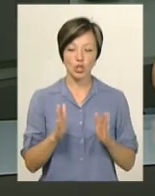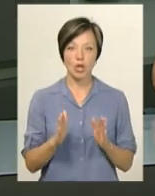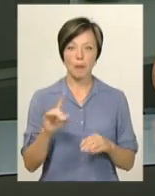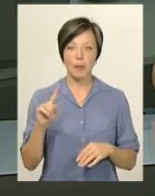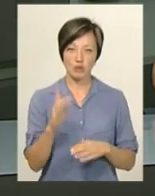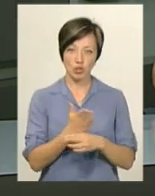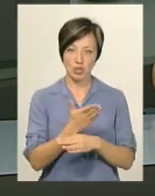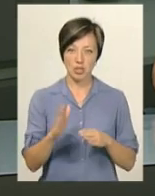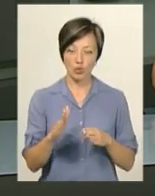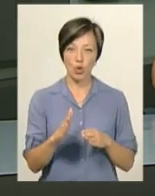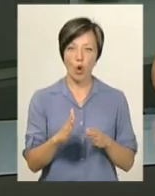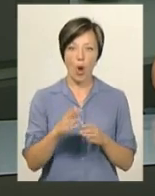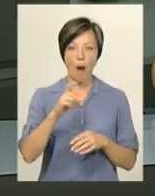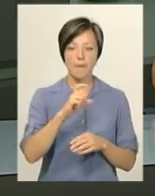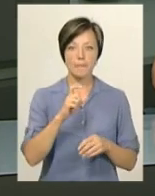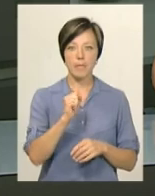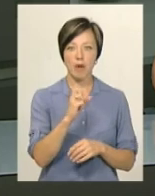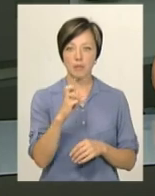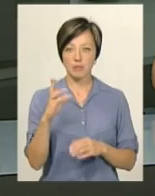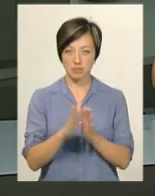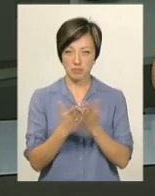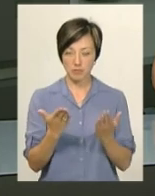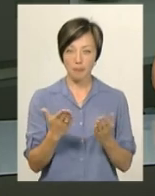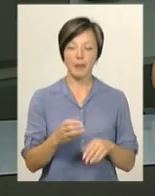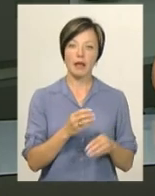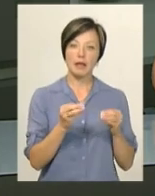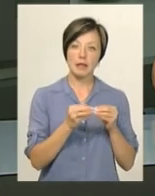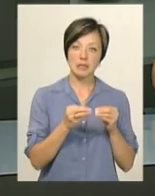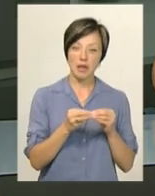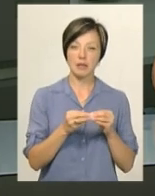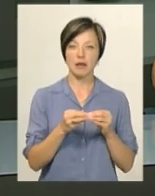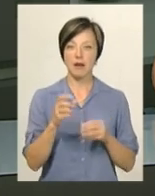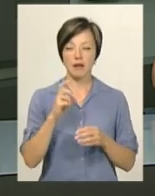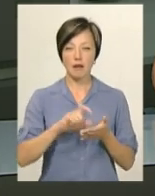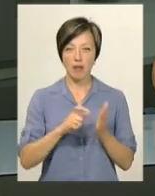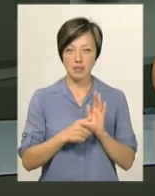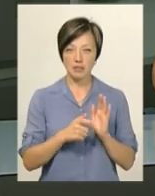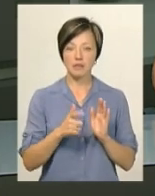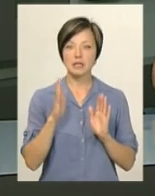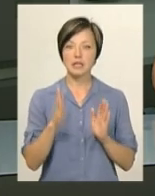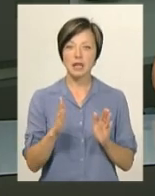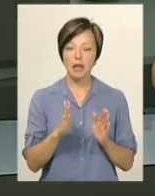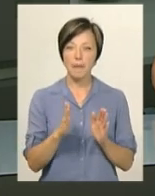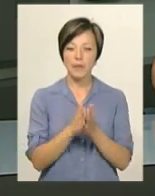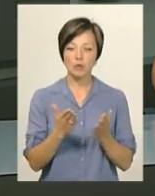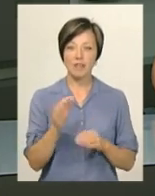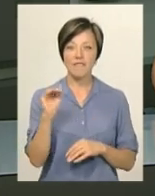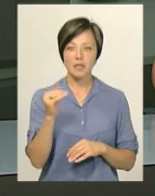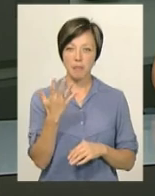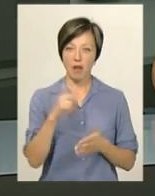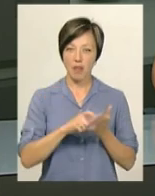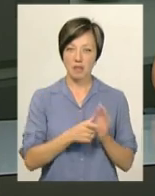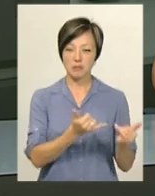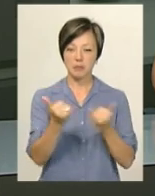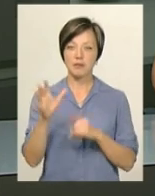першою частиною букваря. Для 40% учнів десятих класів Хмельниччини надійшли підручники лише з фізики. П'ятикласники